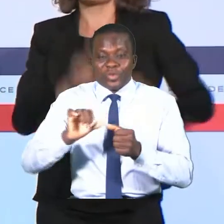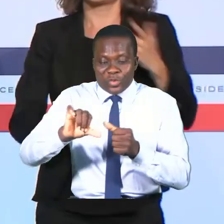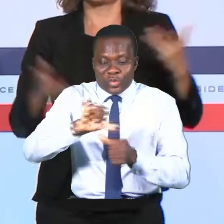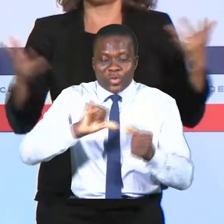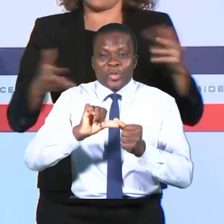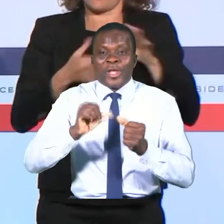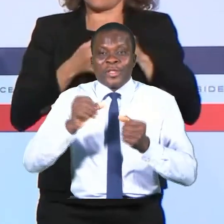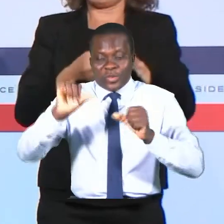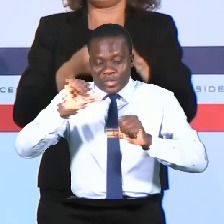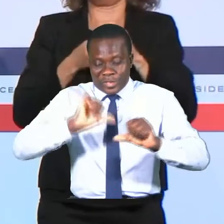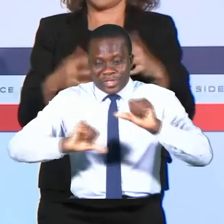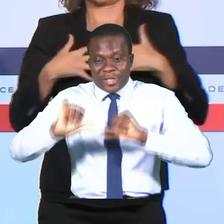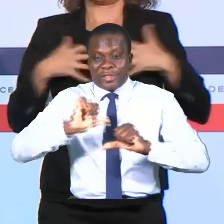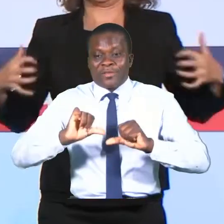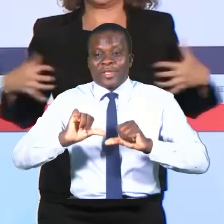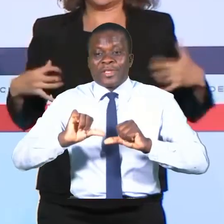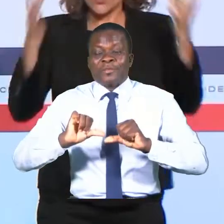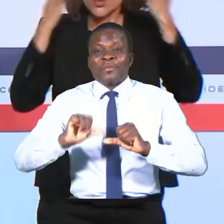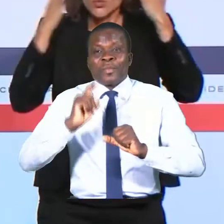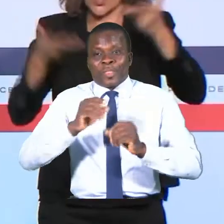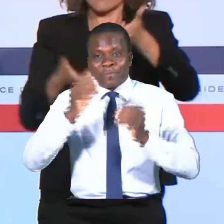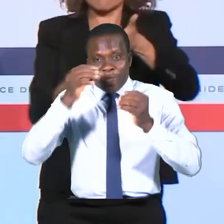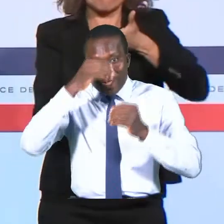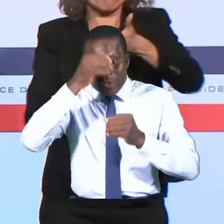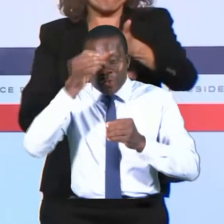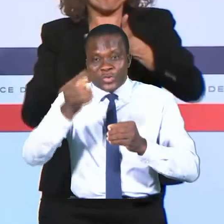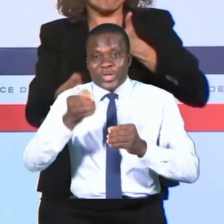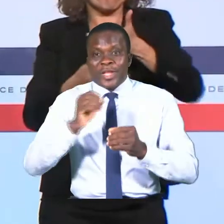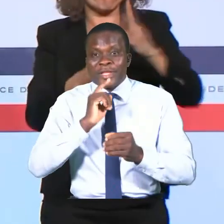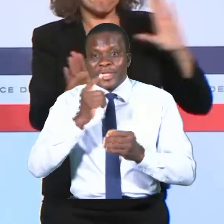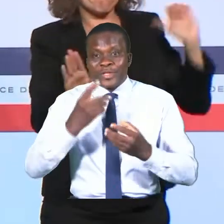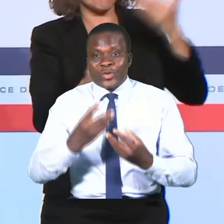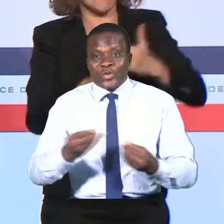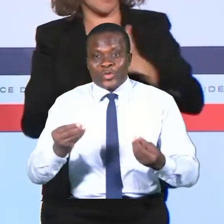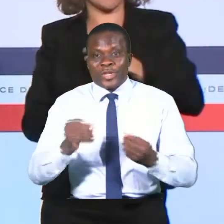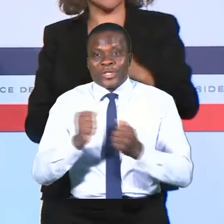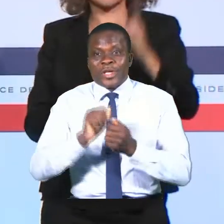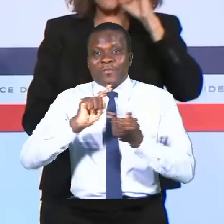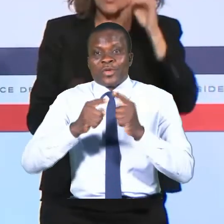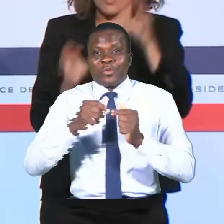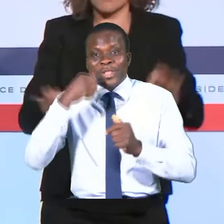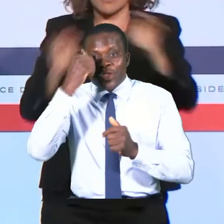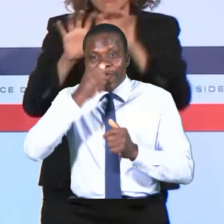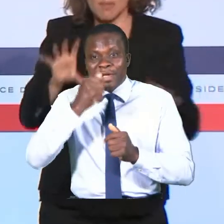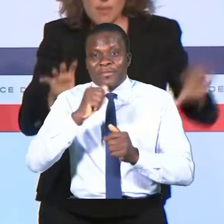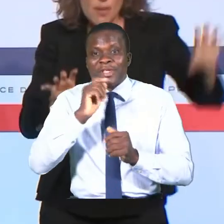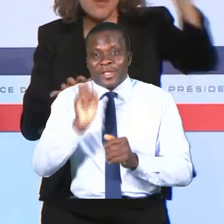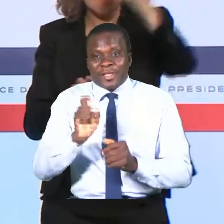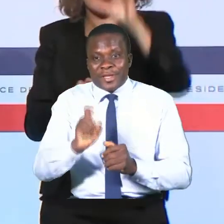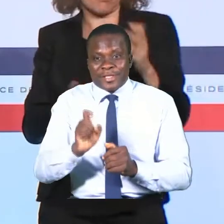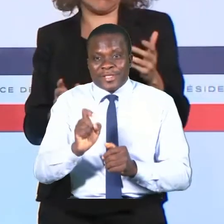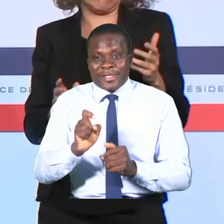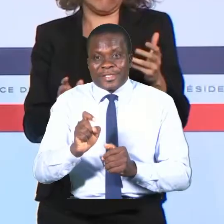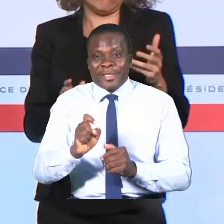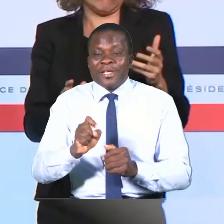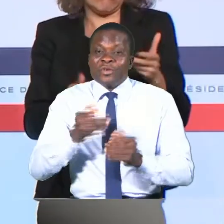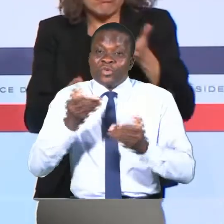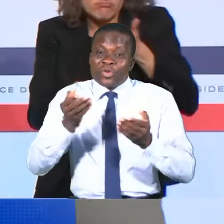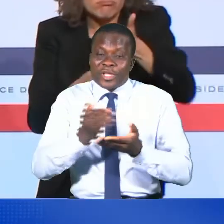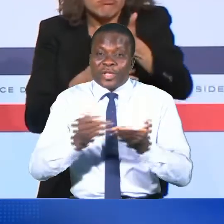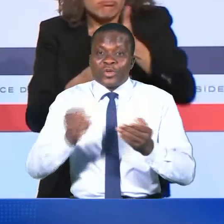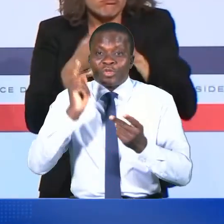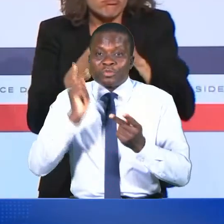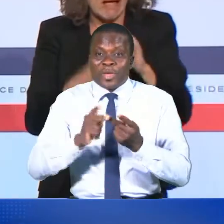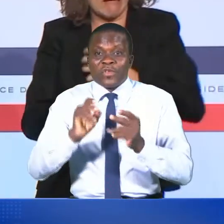scientifique et culturelle extrêmement nourrie avec nos partenaires africains qui nécessite que nous soyons parfaitement